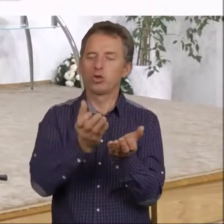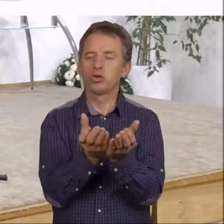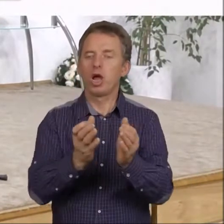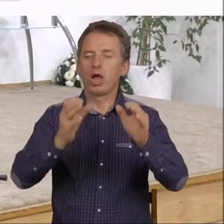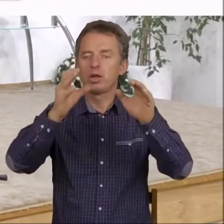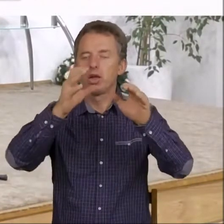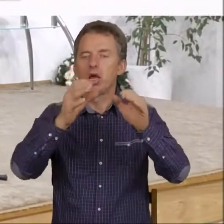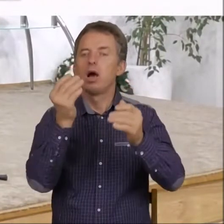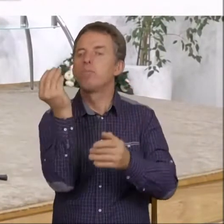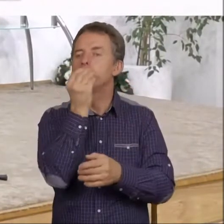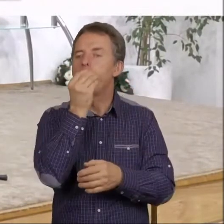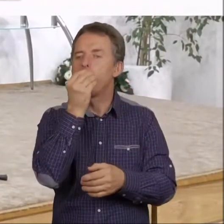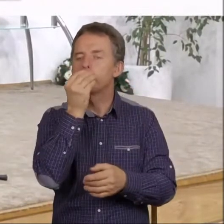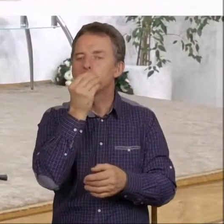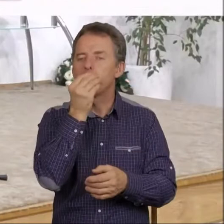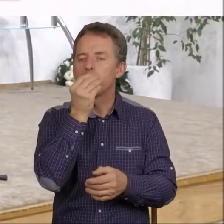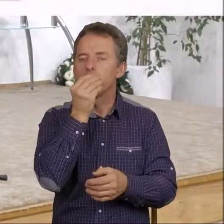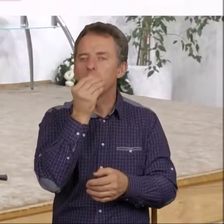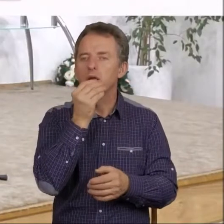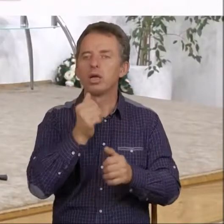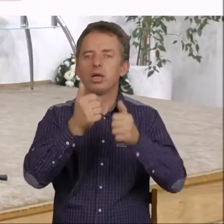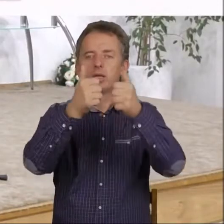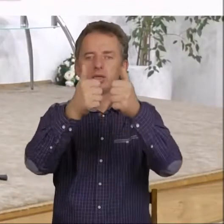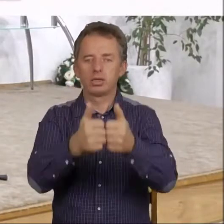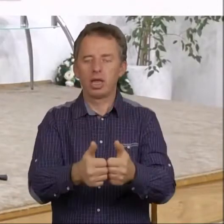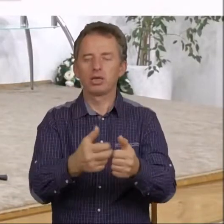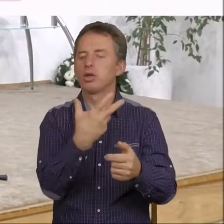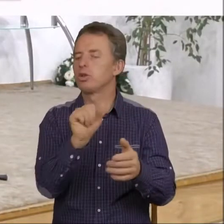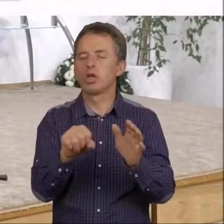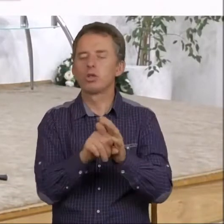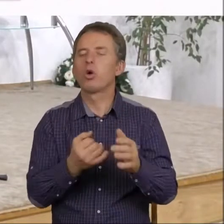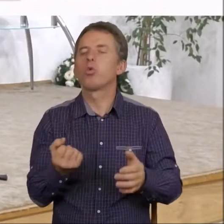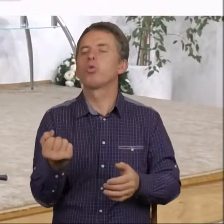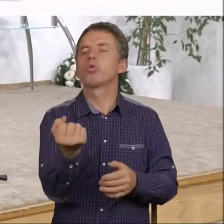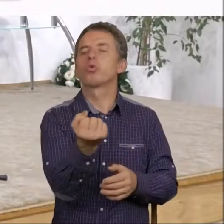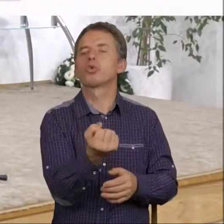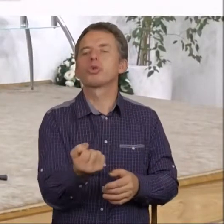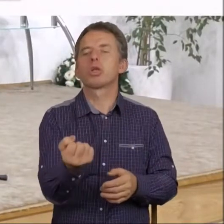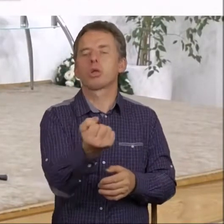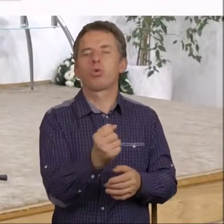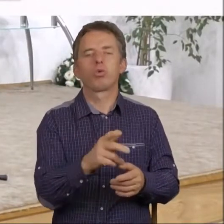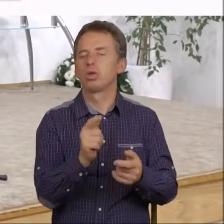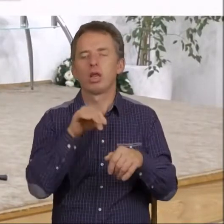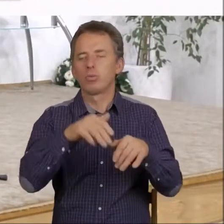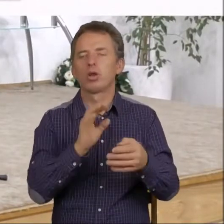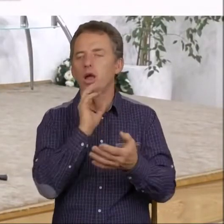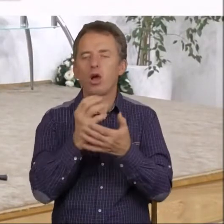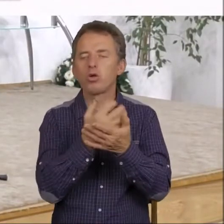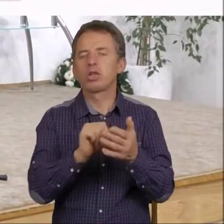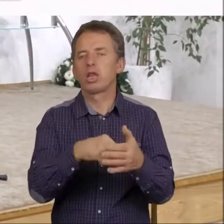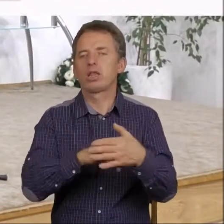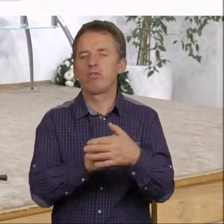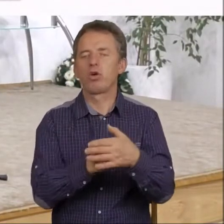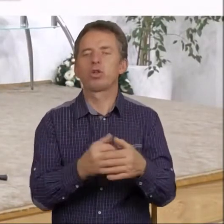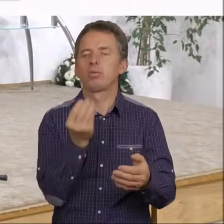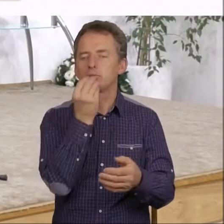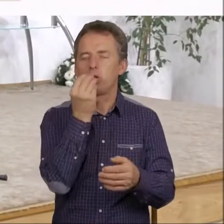i może staje się nie do użytku. Prawda? Bo jeśli